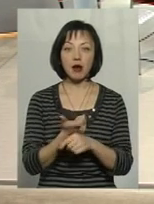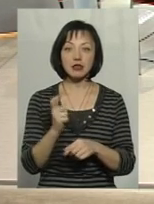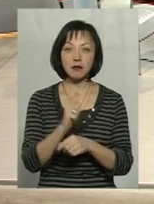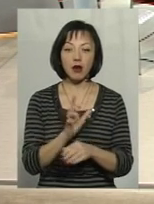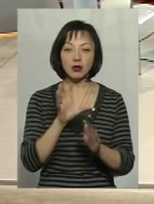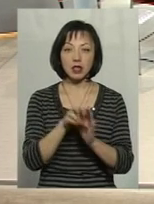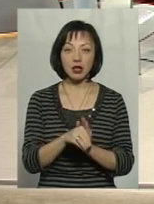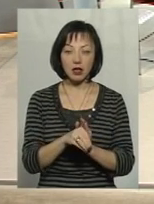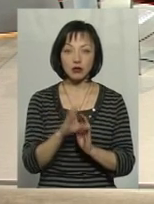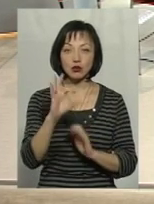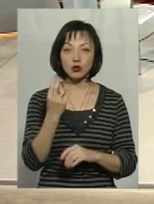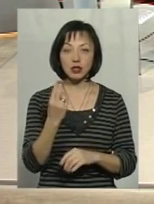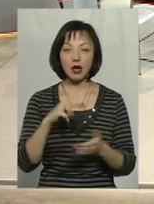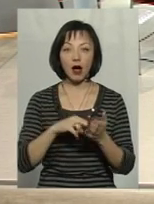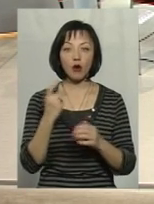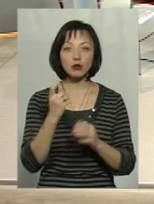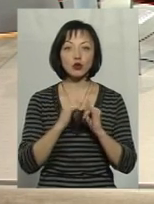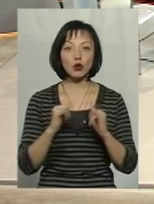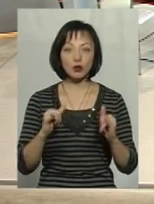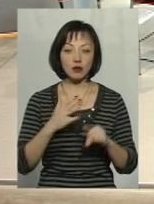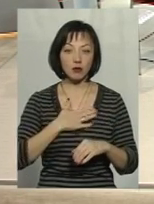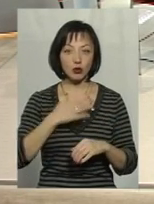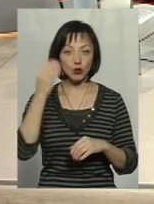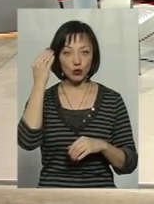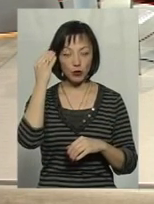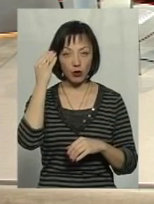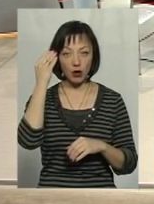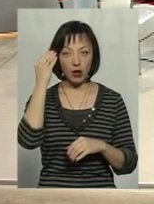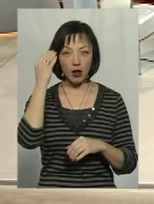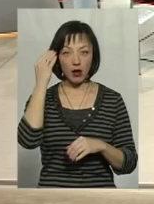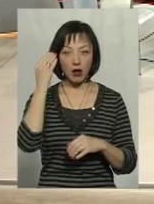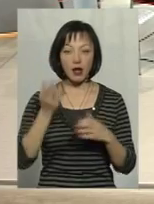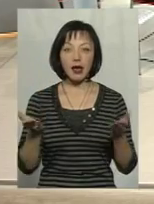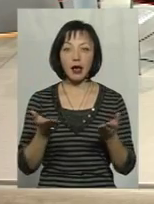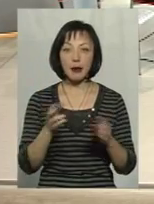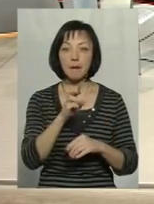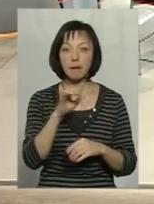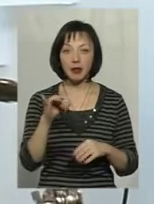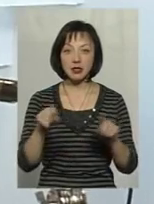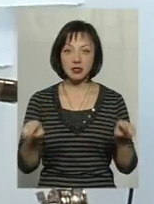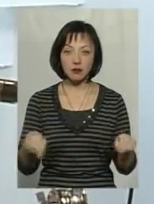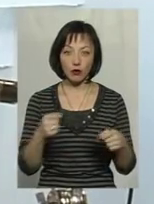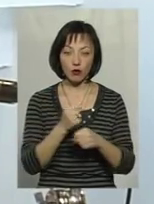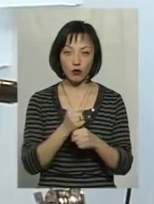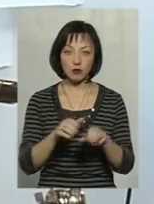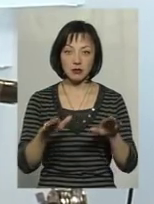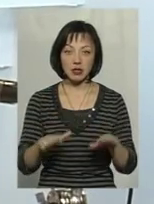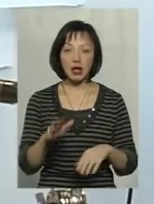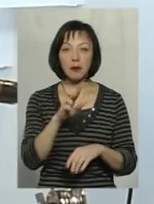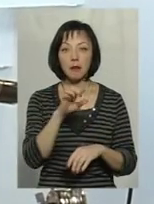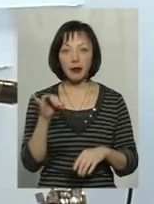закласти в ту програму соціально-економічного розвитку, як на мене, які б створювали робочі місця, які б